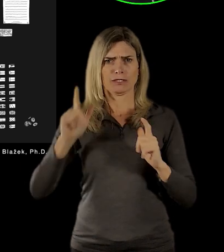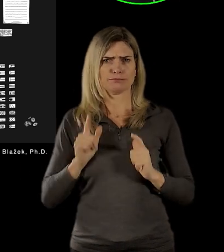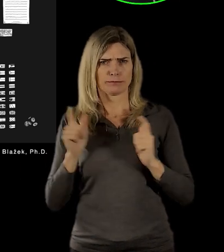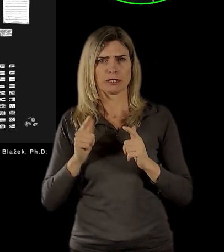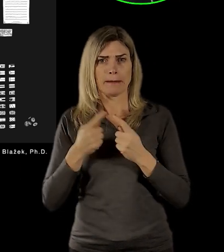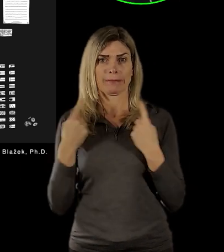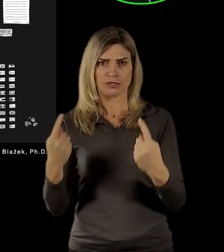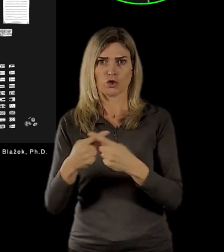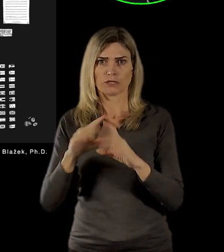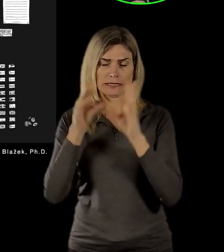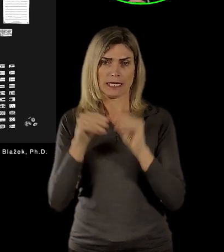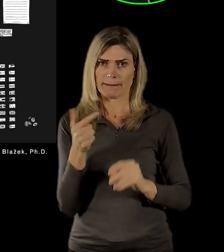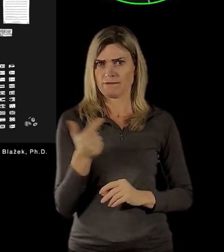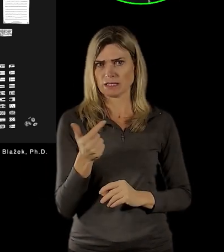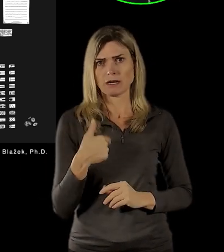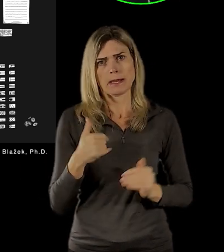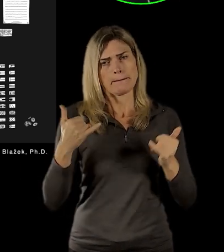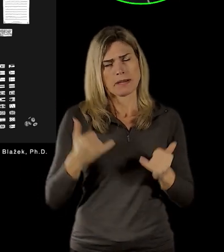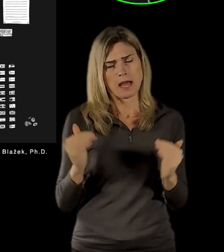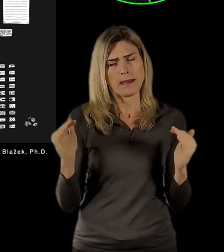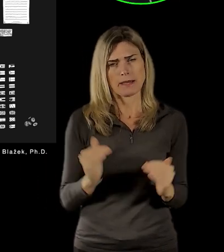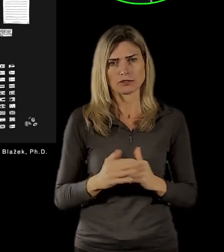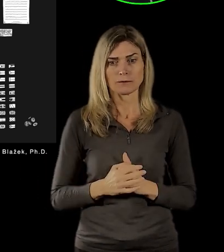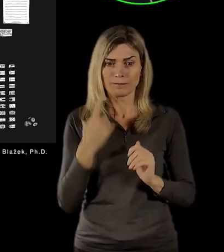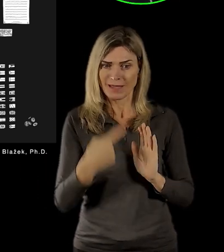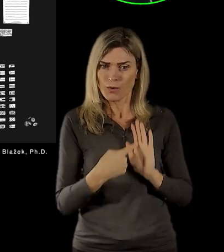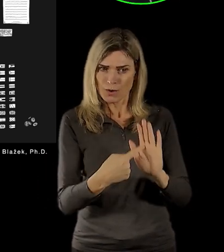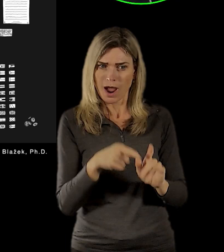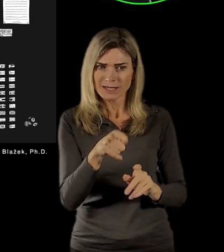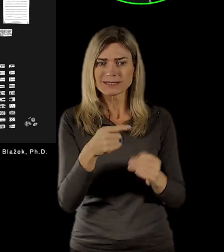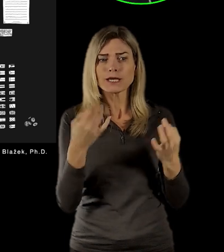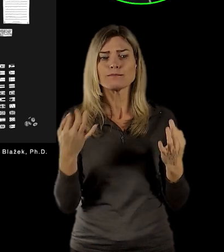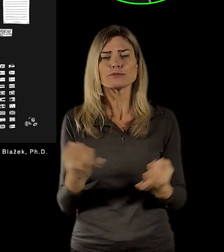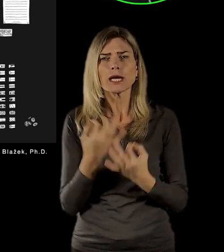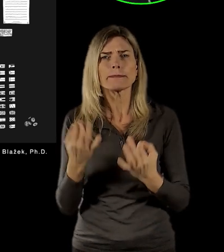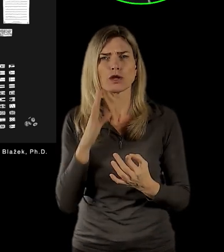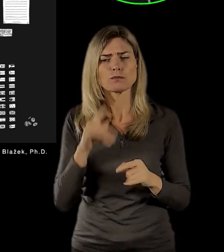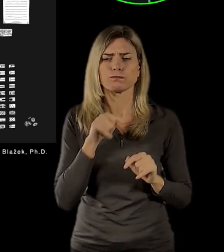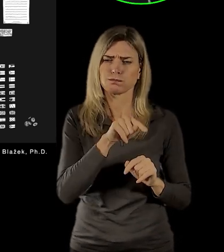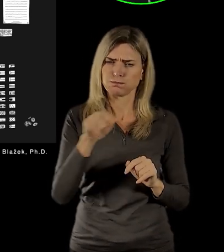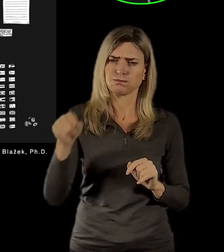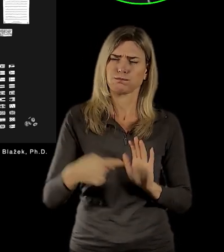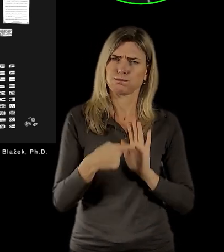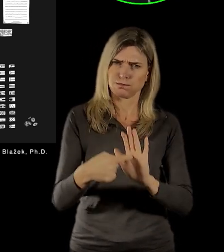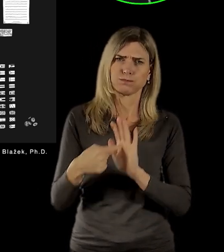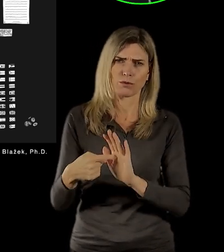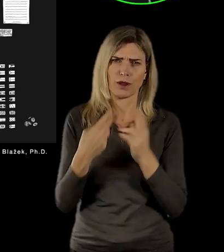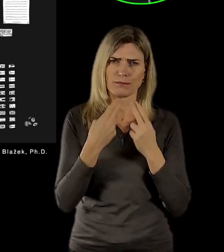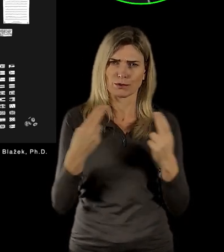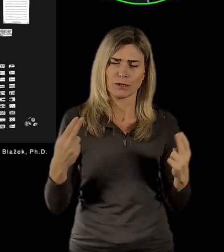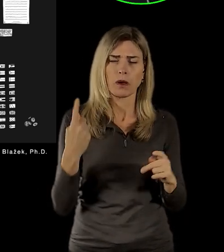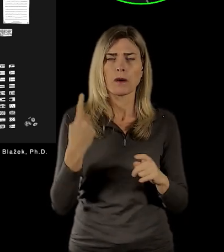Tak, tady vidíte jednotlivé různé předměty, modely a tak dál, které jenom ve velmi